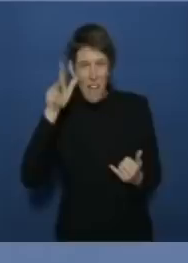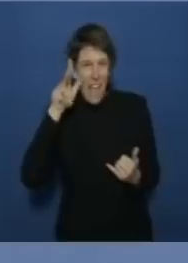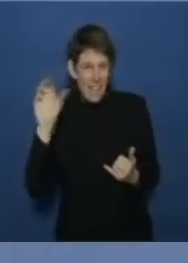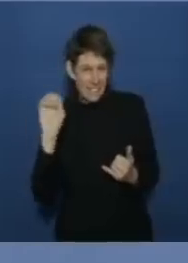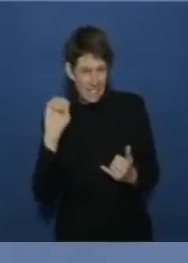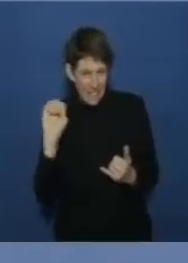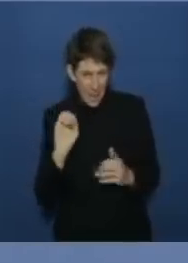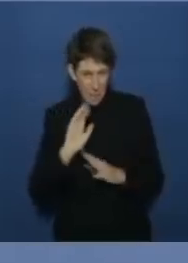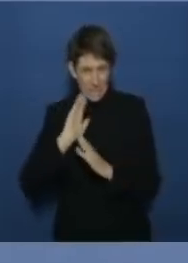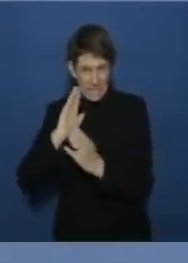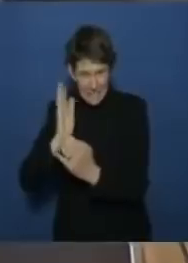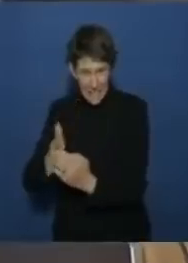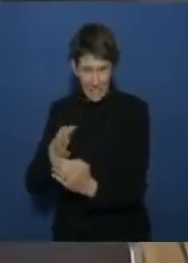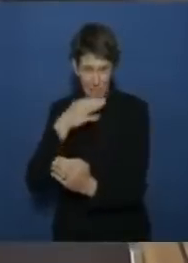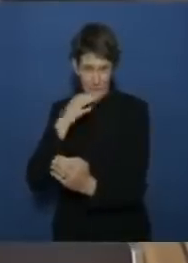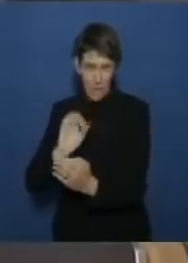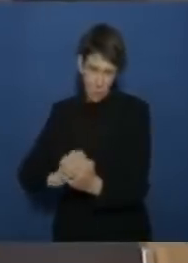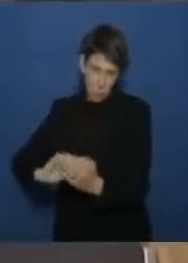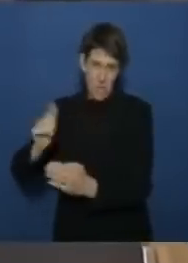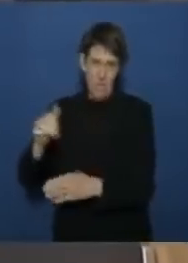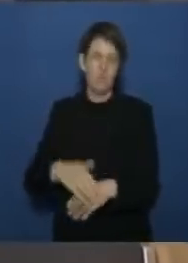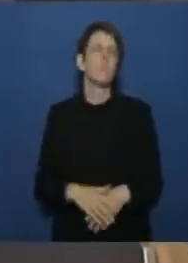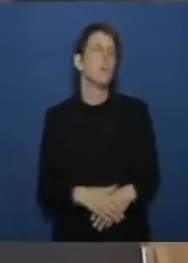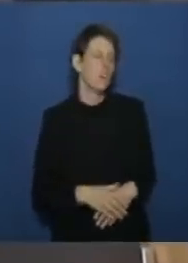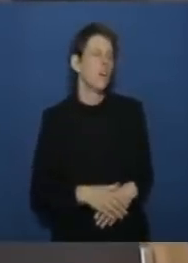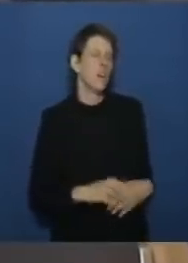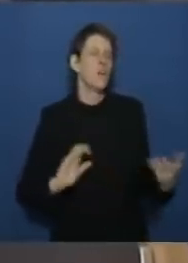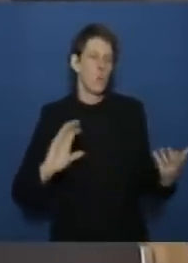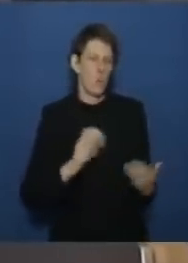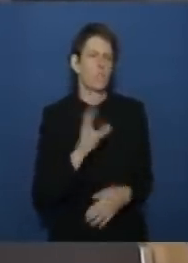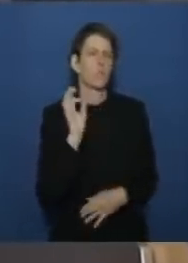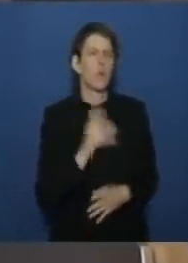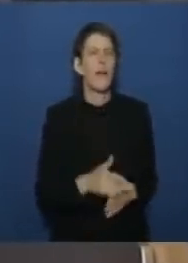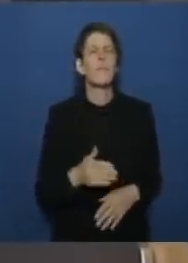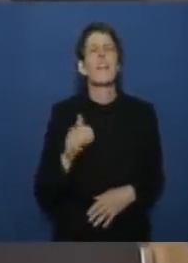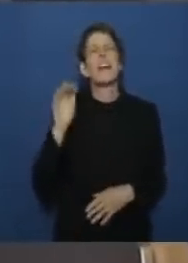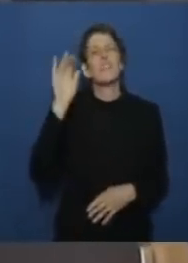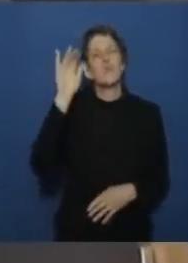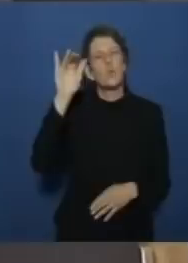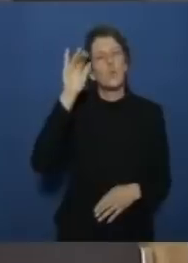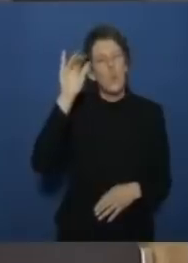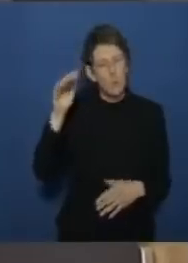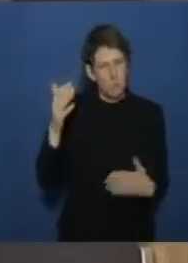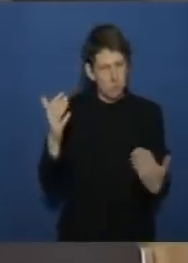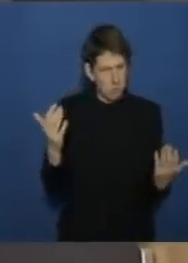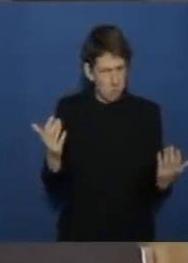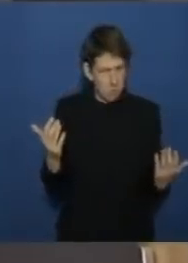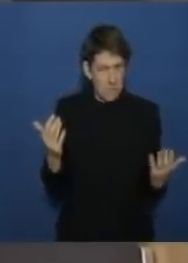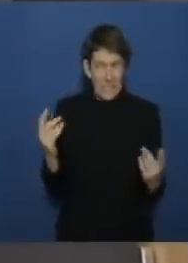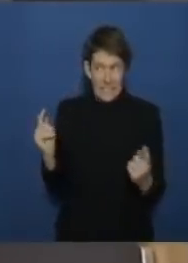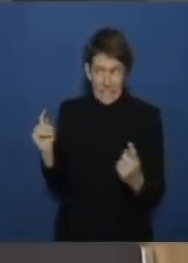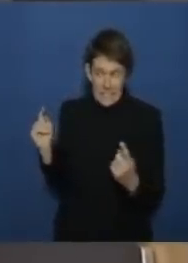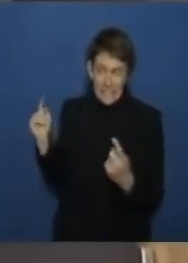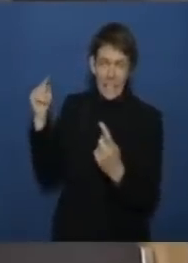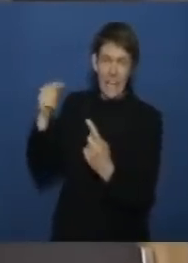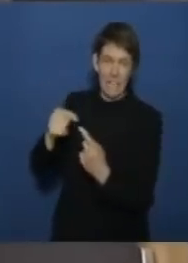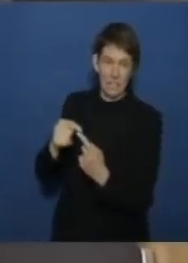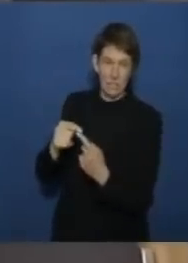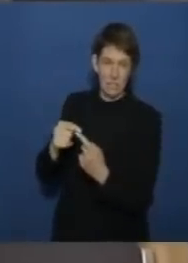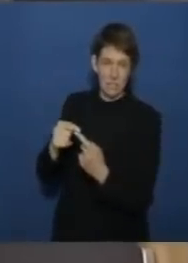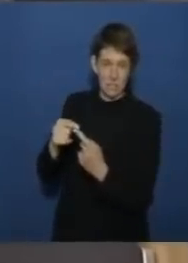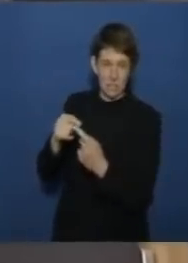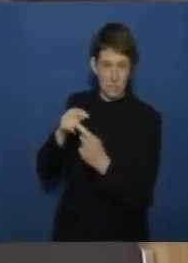seibert richten also ich mache es ganz kurz wird es in der zukunft auch noch direkte aktionen mit der